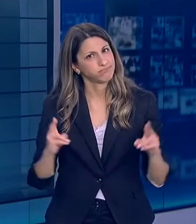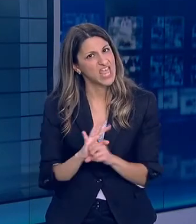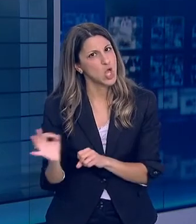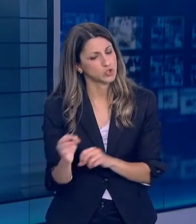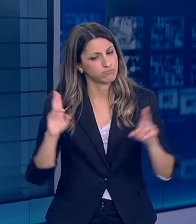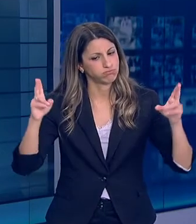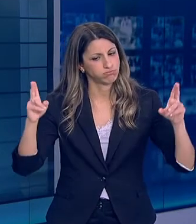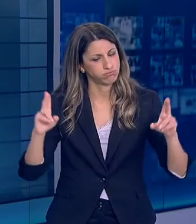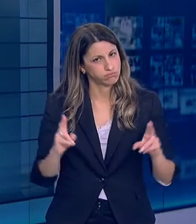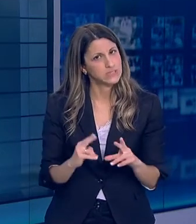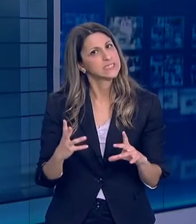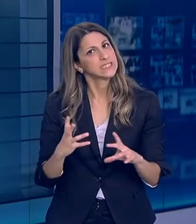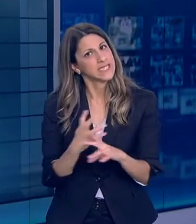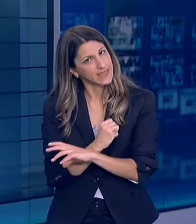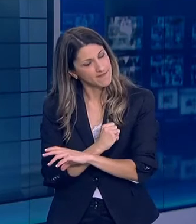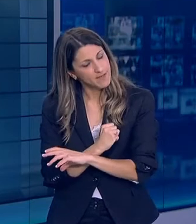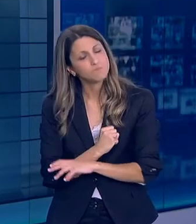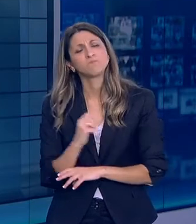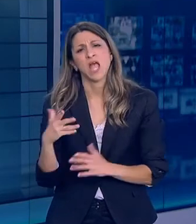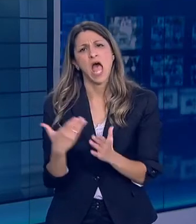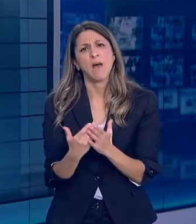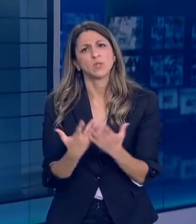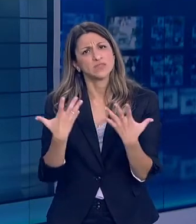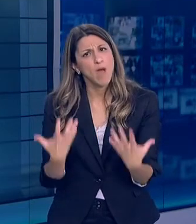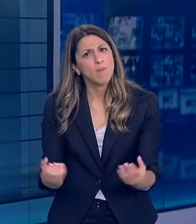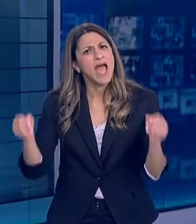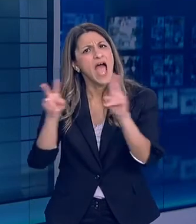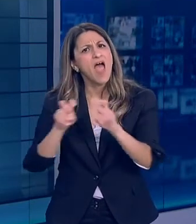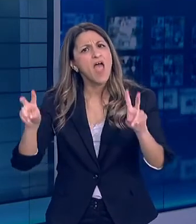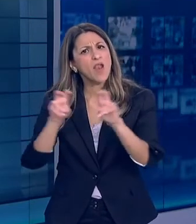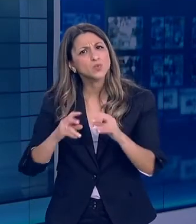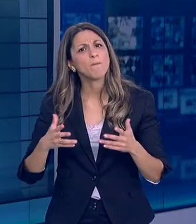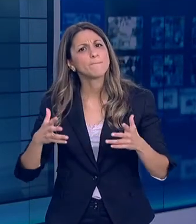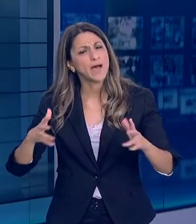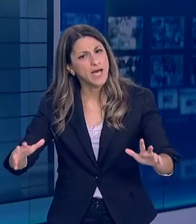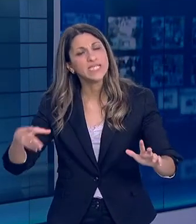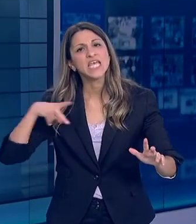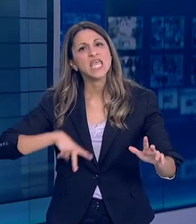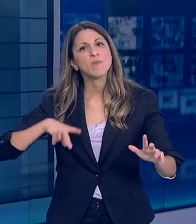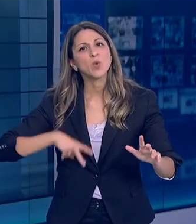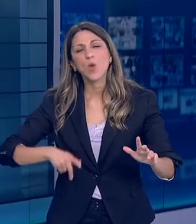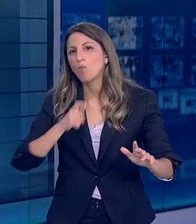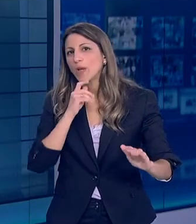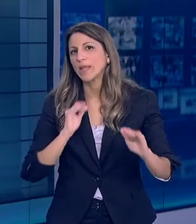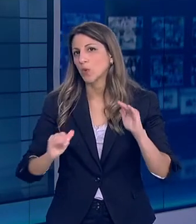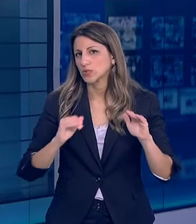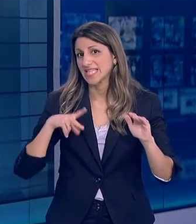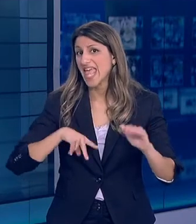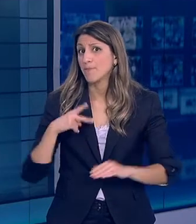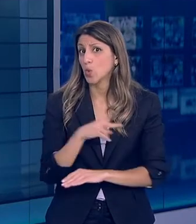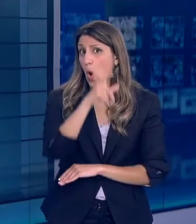του Ιού Και τη διασπορά στην κοινότητά τους Και αυτό βέβαια τα δείχνουν Και τα αποτελέσματα Από τους ελέγχους που κάνει Το Υπουργείο Πολιτικής Προστασίας Και ο Υπουργός